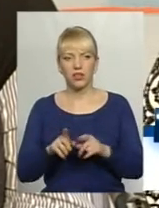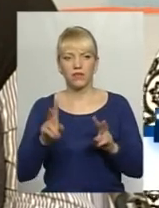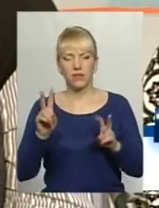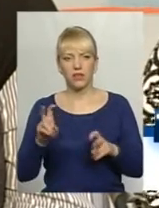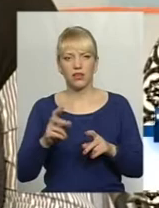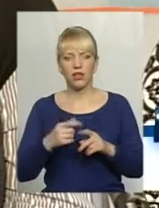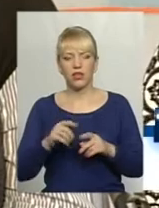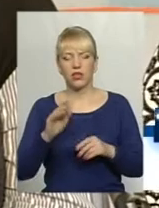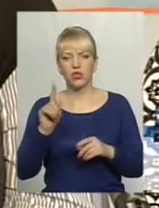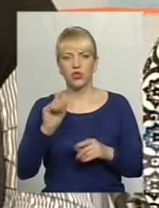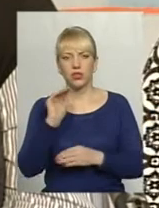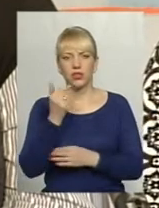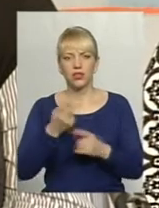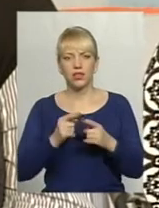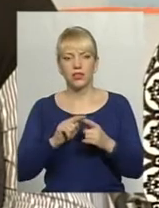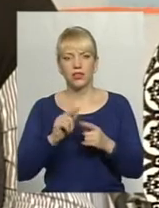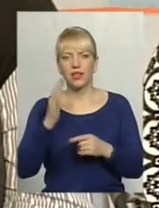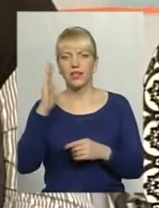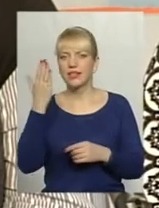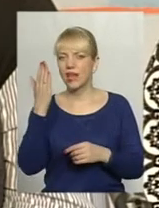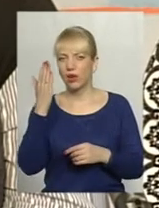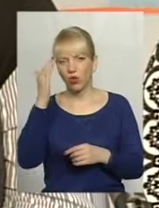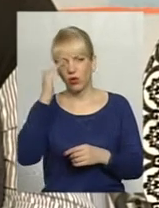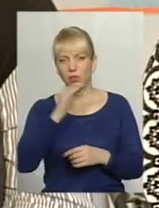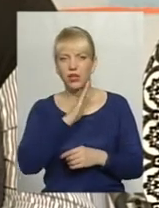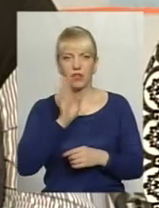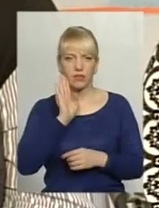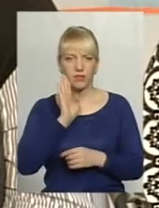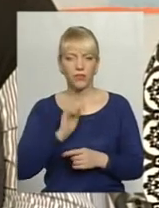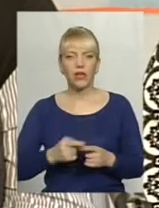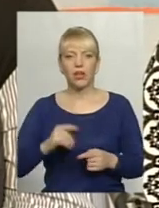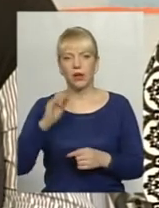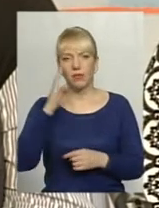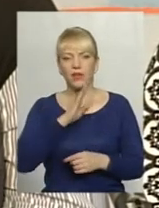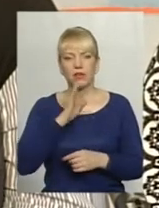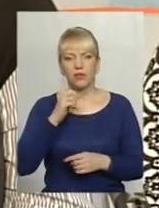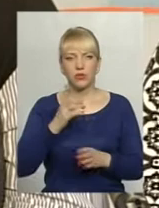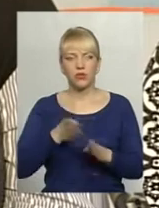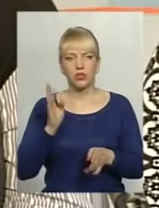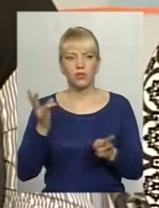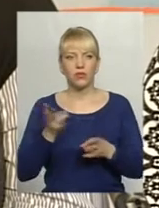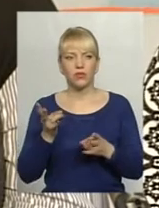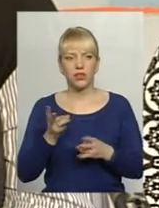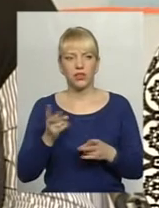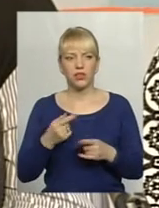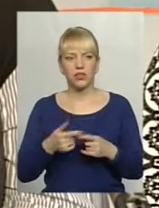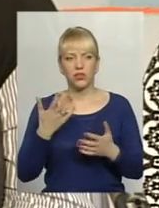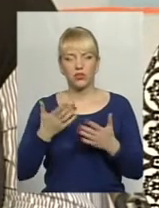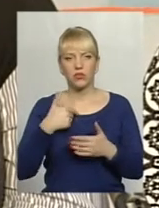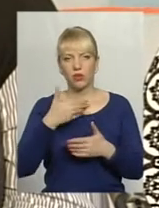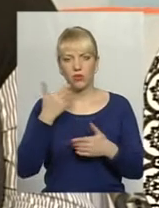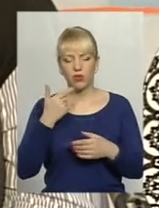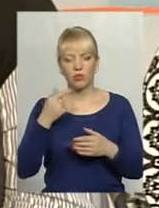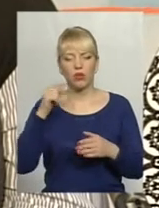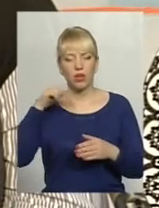дитина – дзеркало батьків, батьки, в першу чергу, повинні, от ми навіть говоримо, психолог